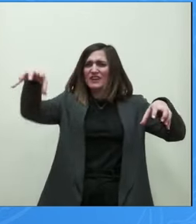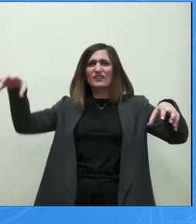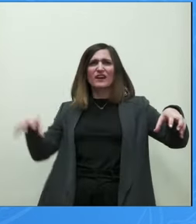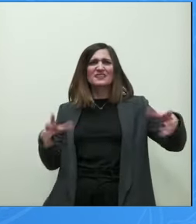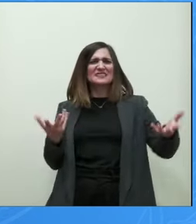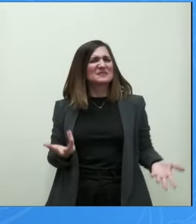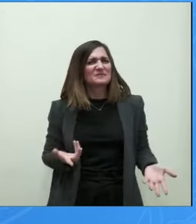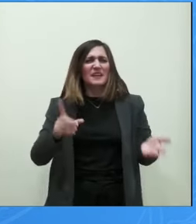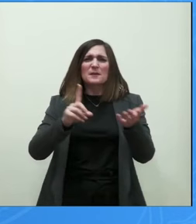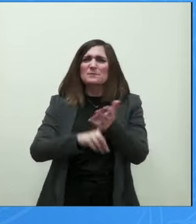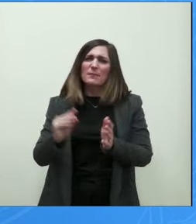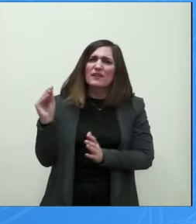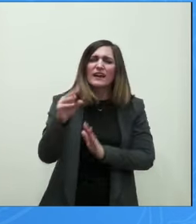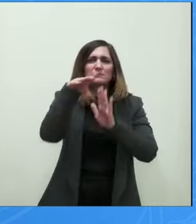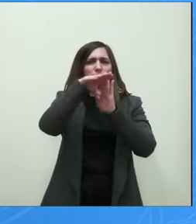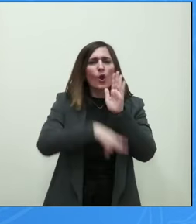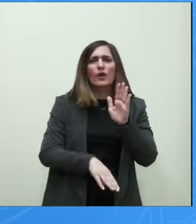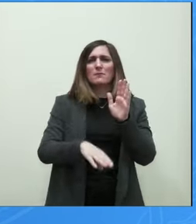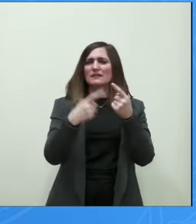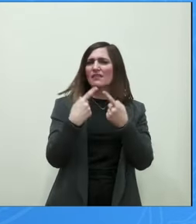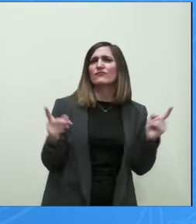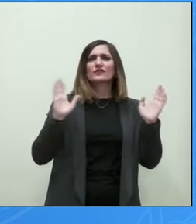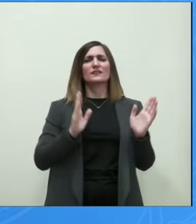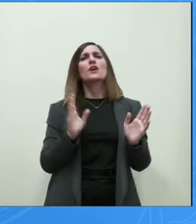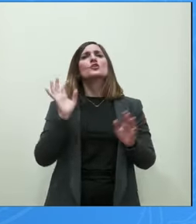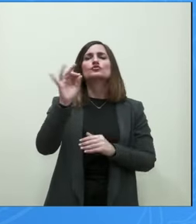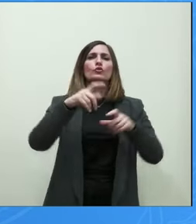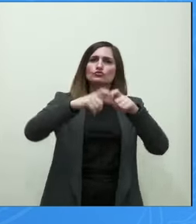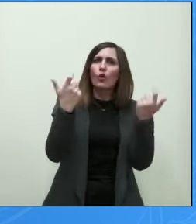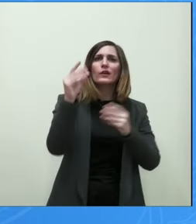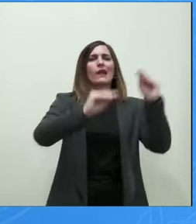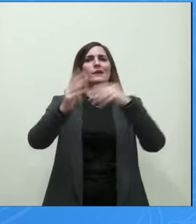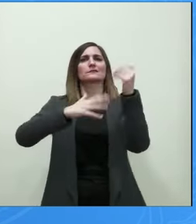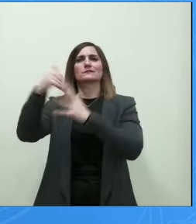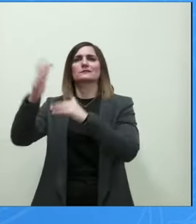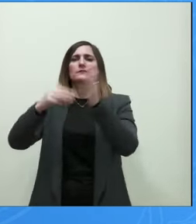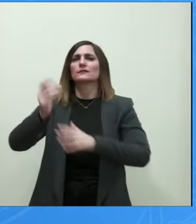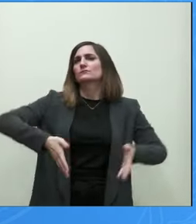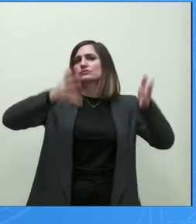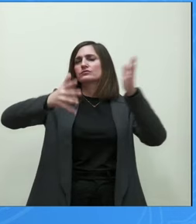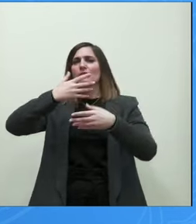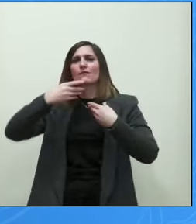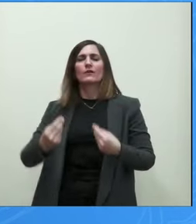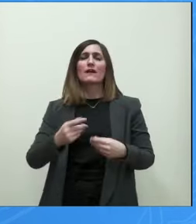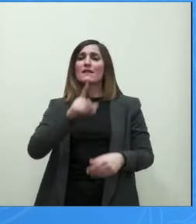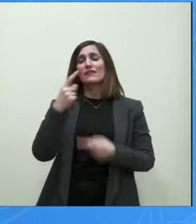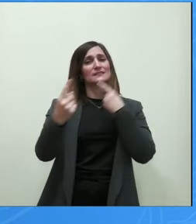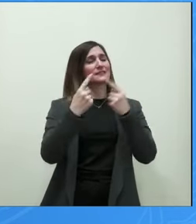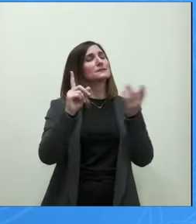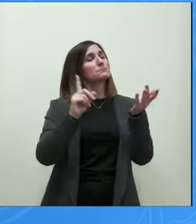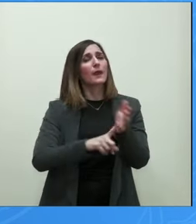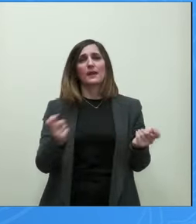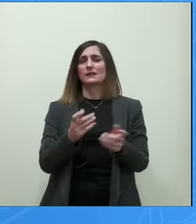πρόγραμμα Τρίτσης και να μην δίνονται αυτά τα λεφτά για να επισκευαστούν τα σχολεία αυτή η συζήτηση επήγει και θεωρούμε ότι πρέπει να